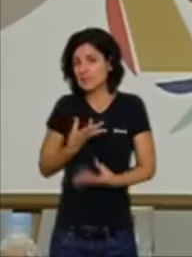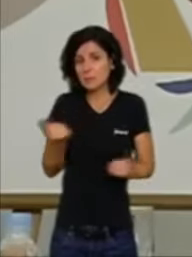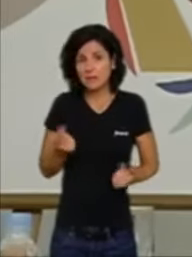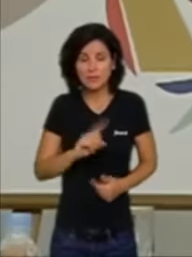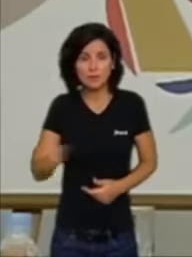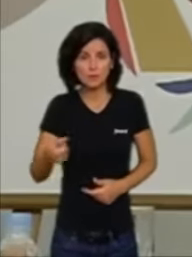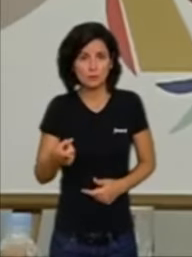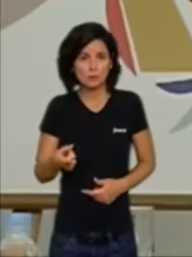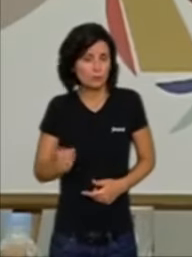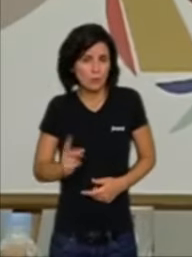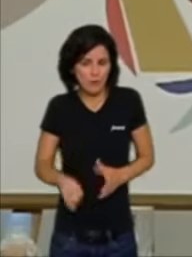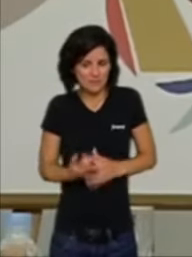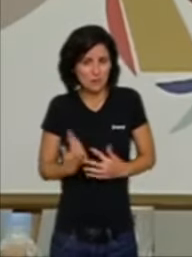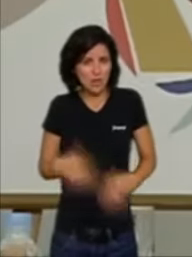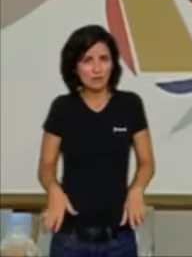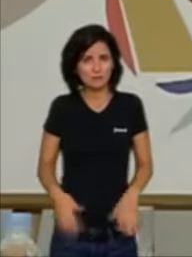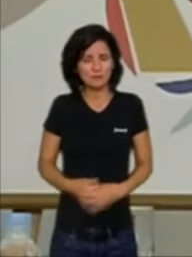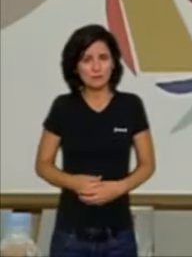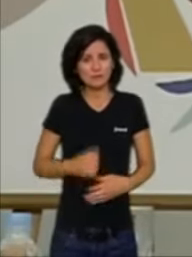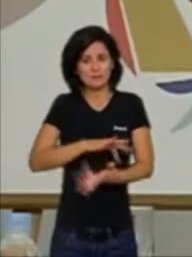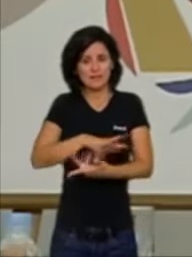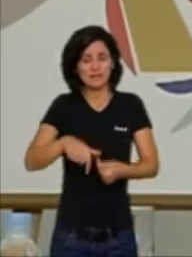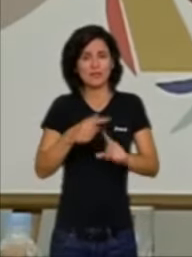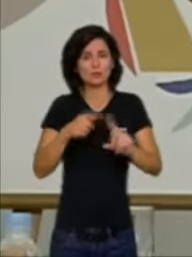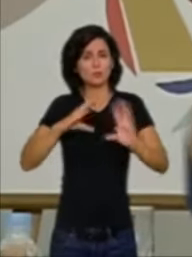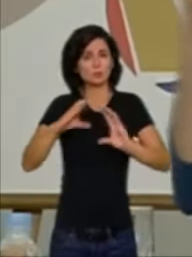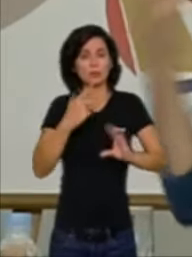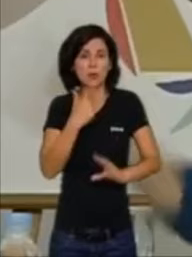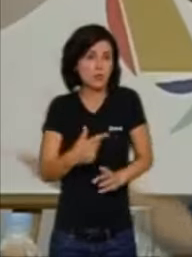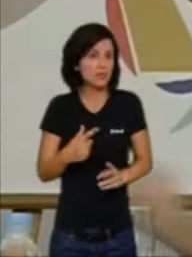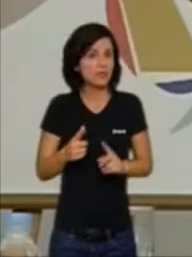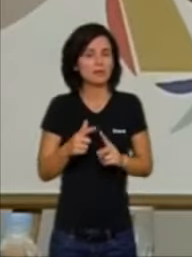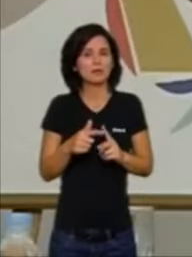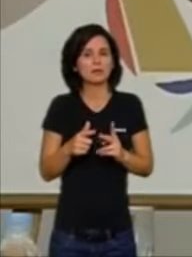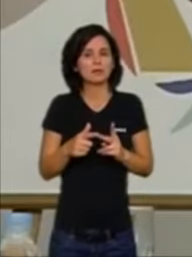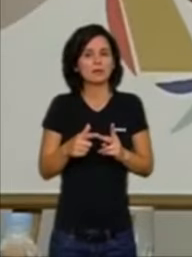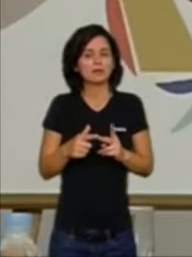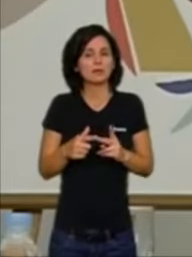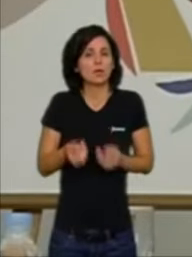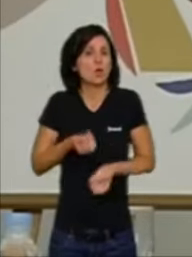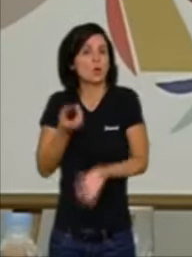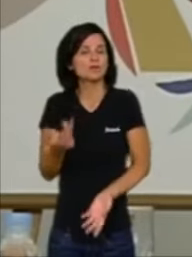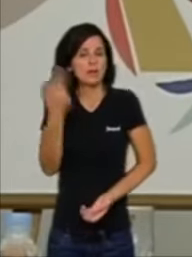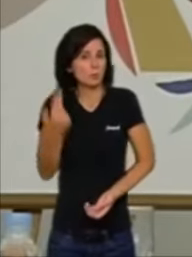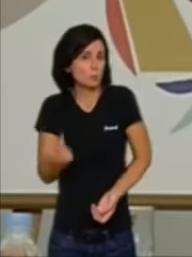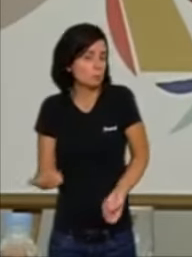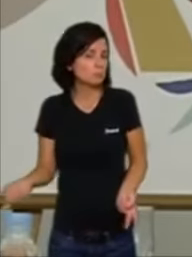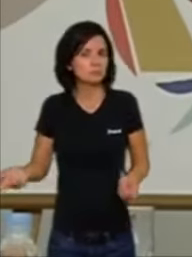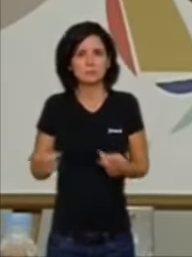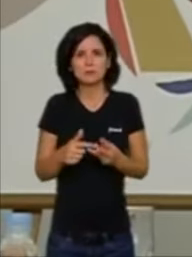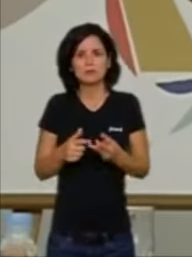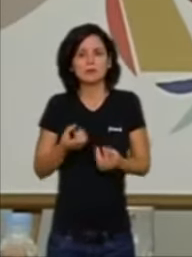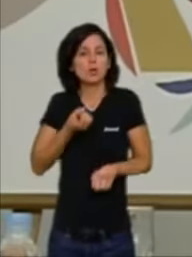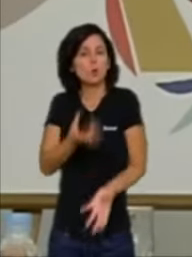Però és que sí que passa. I ho compten els telediaris, i ho compta una expressió artística, i ho compten els